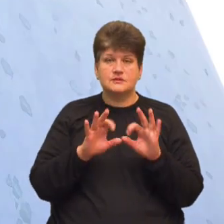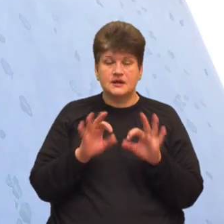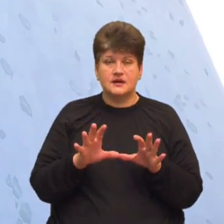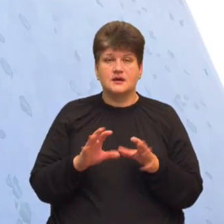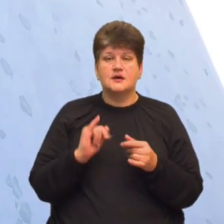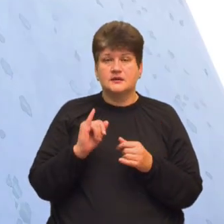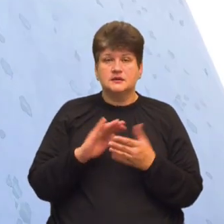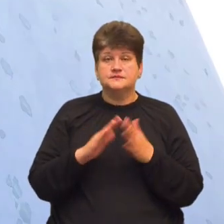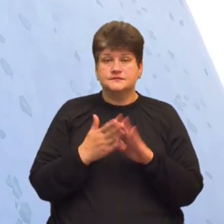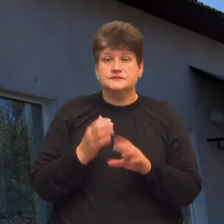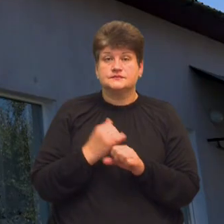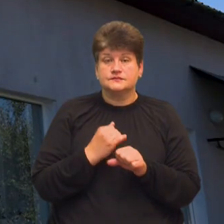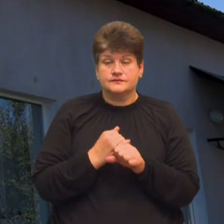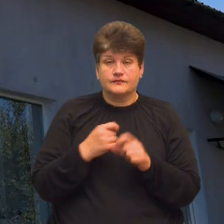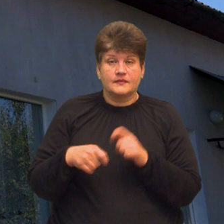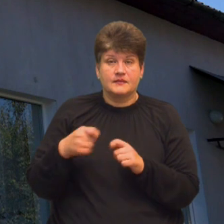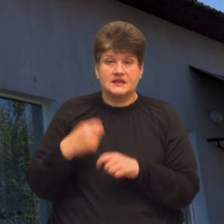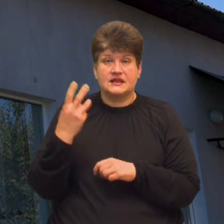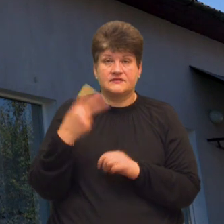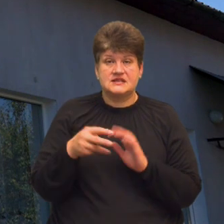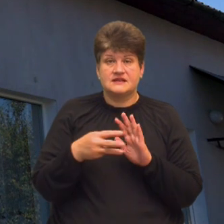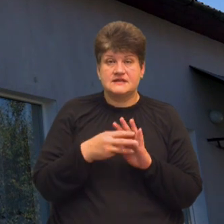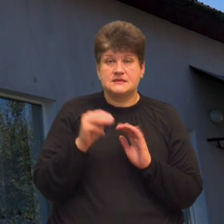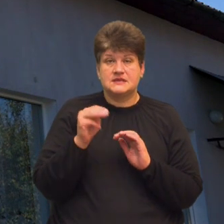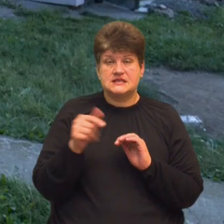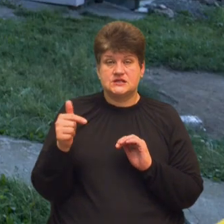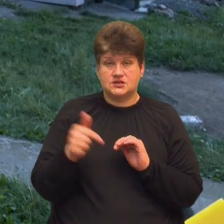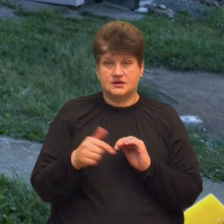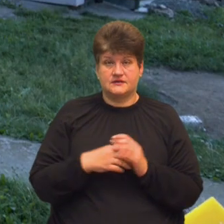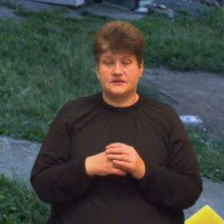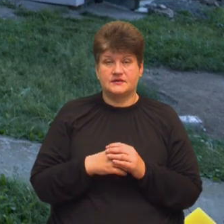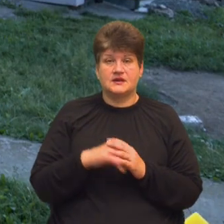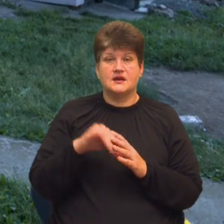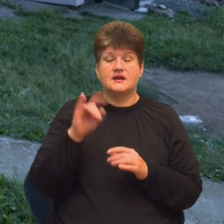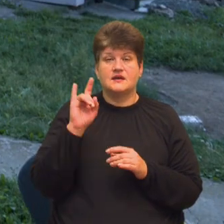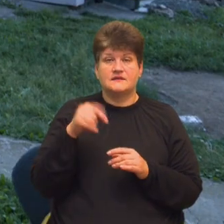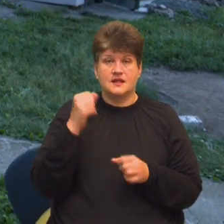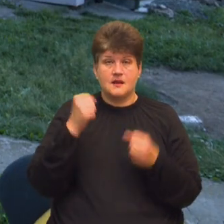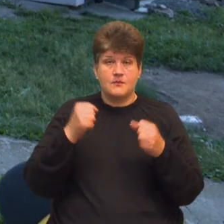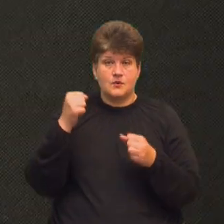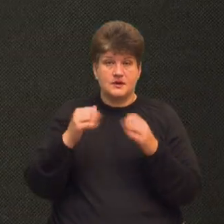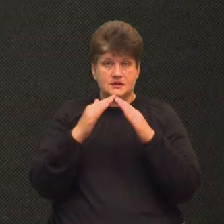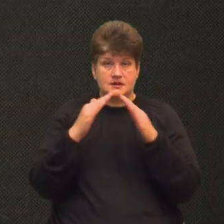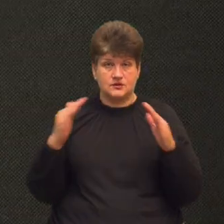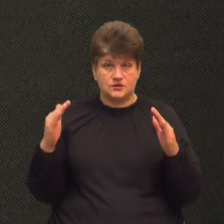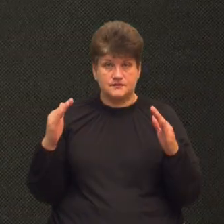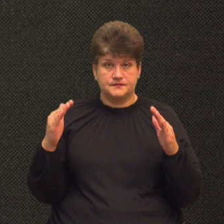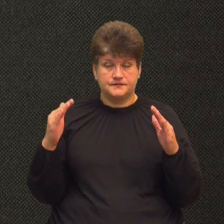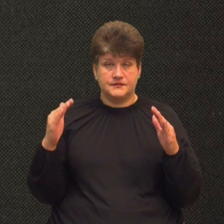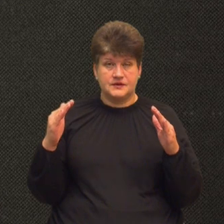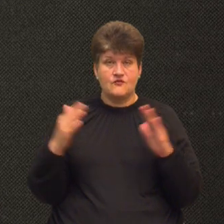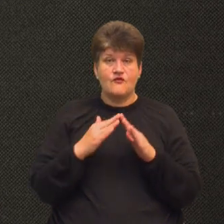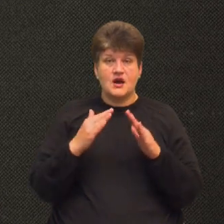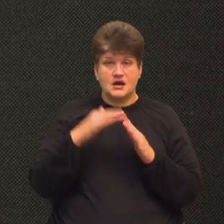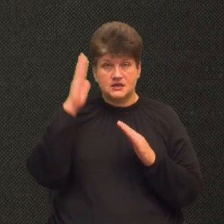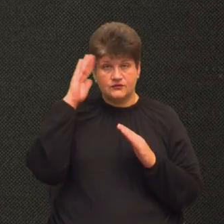збитки в її господарство на 28 тисяч гривень. Вікна не побило. На даху решето. В хаті вода,